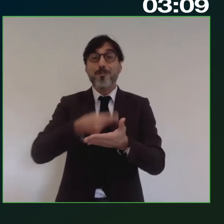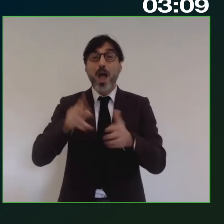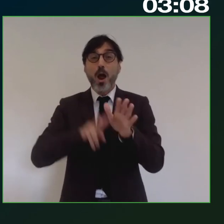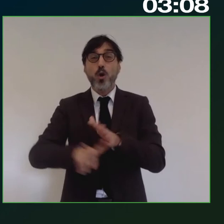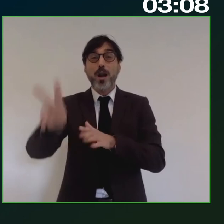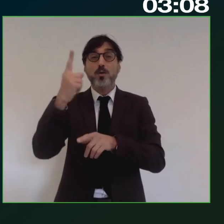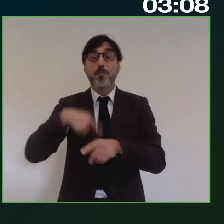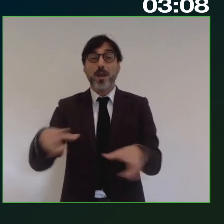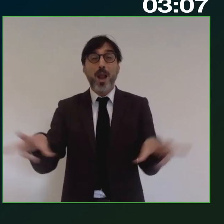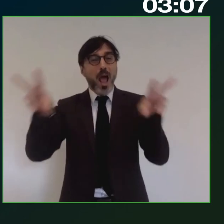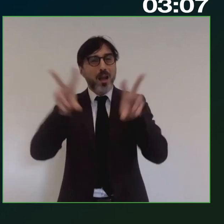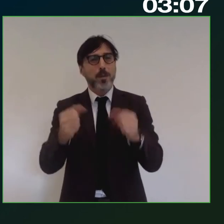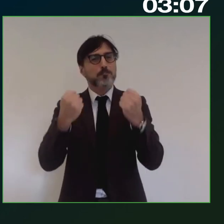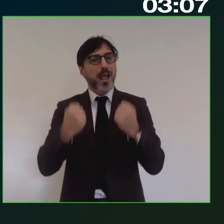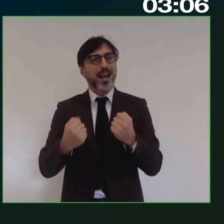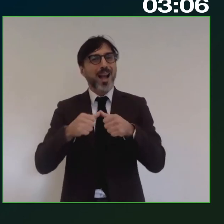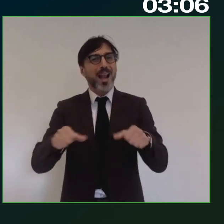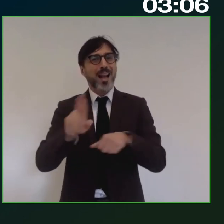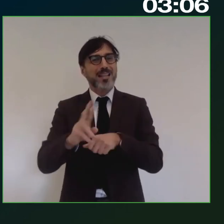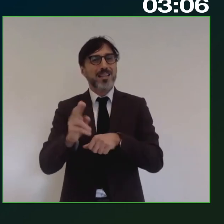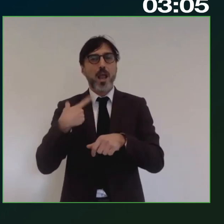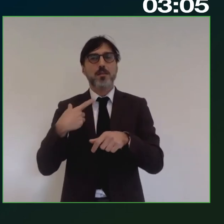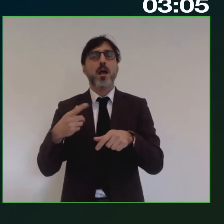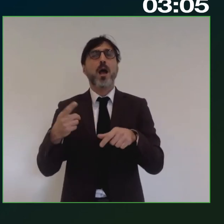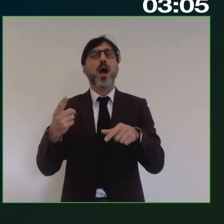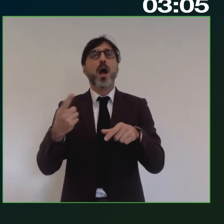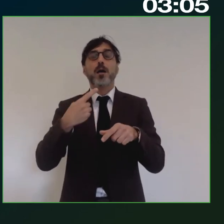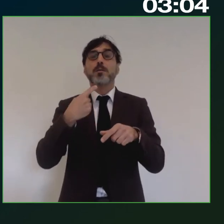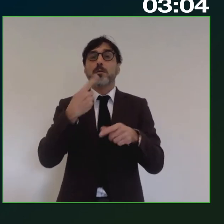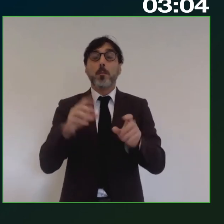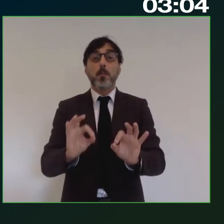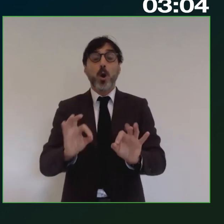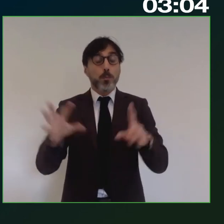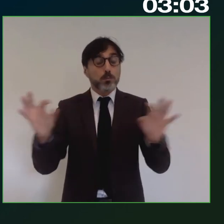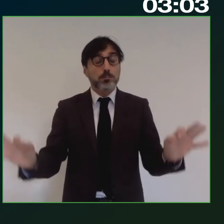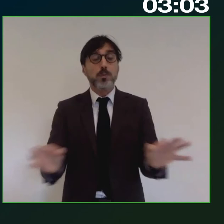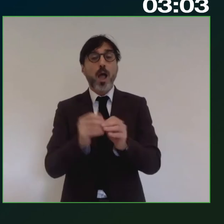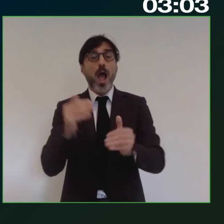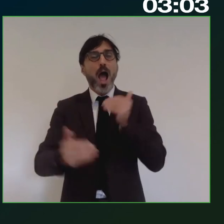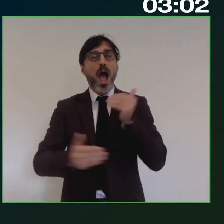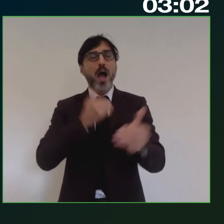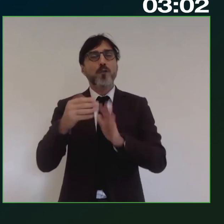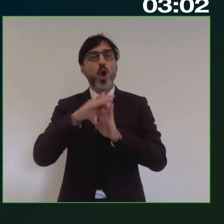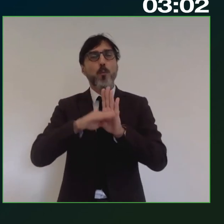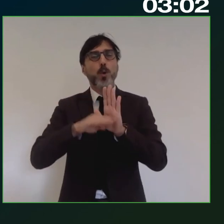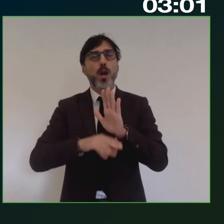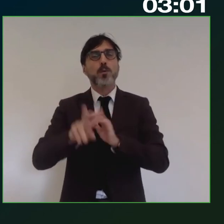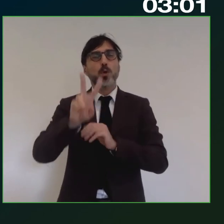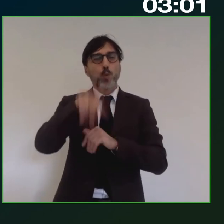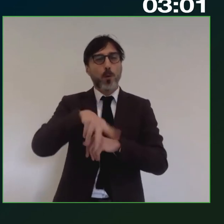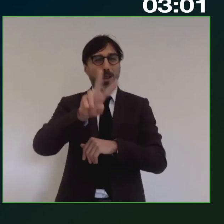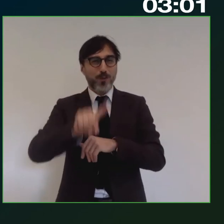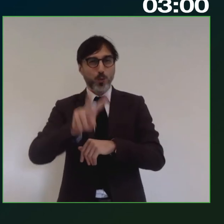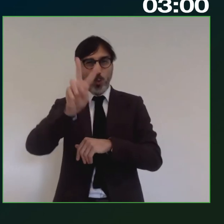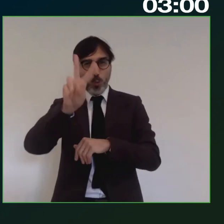la resilienza finanziato dal Next Generation EU che coincide con l'avvio della programmazione 21-27 noi